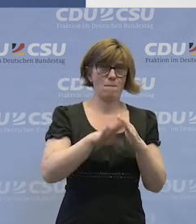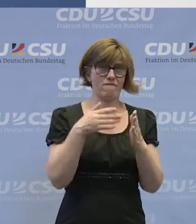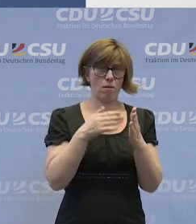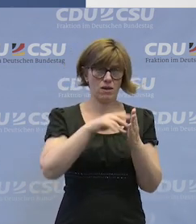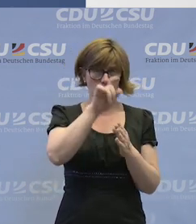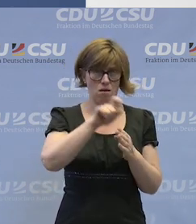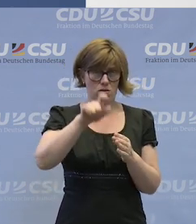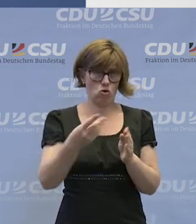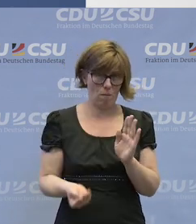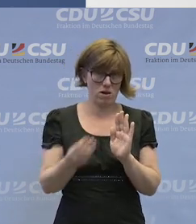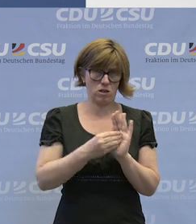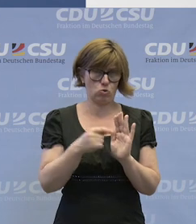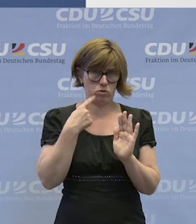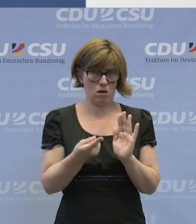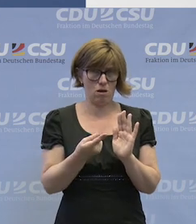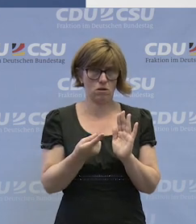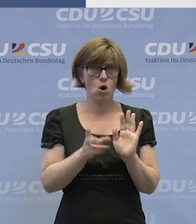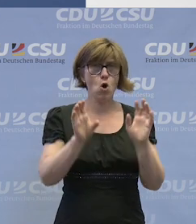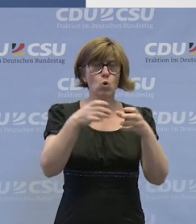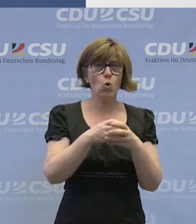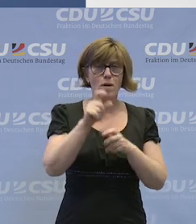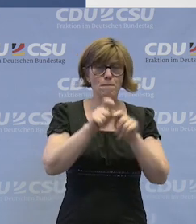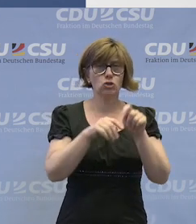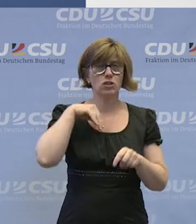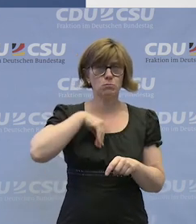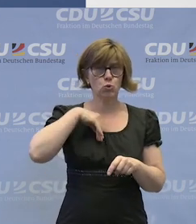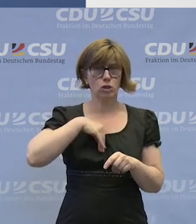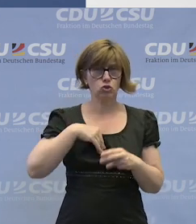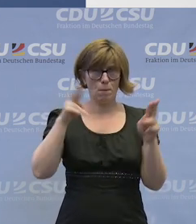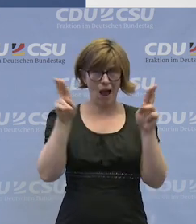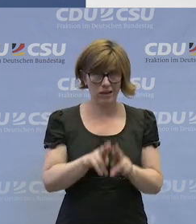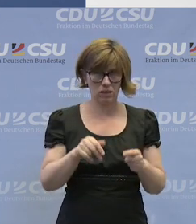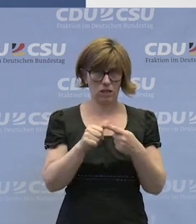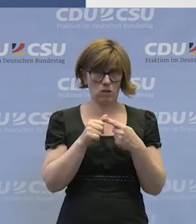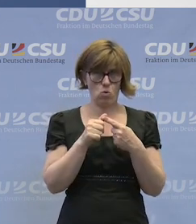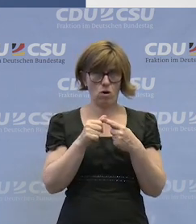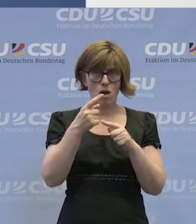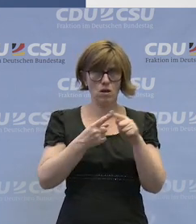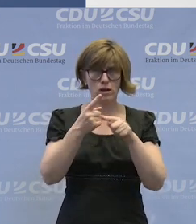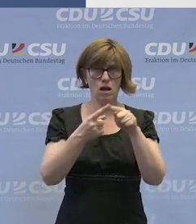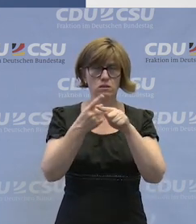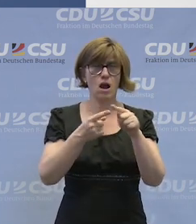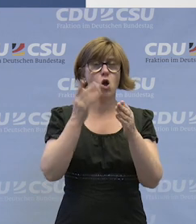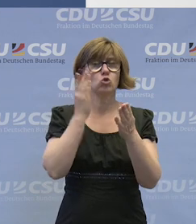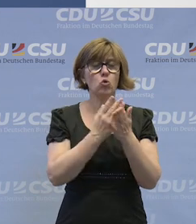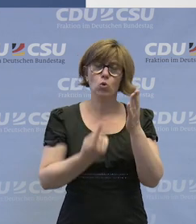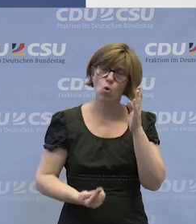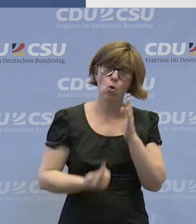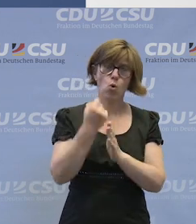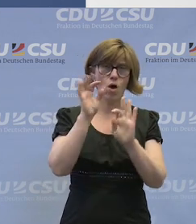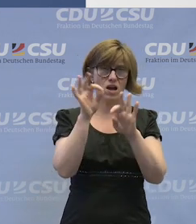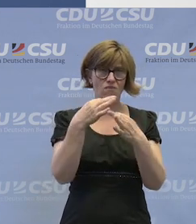schwerstmehrfachbehinderten nochmal angesprochen, die Gruppe der Menschen mit psychischen Beeinträchtigungen, die jetzt zum Teil schon mit einer sehr hohen